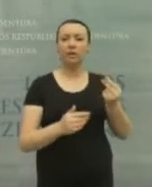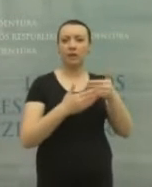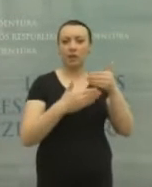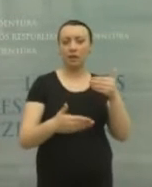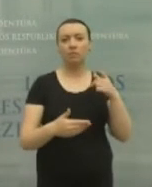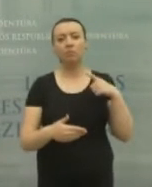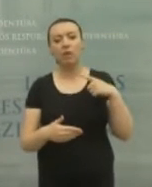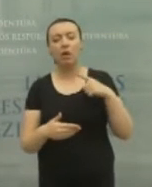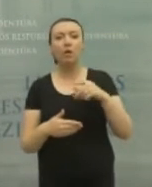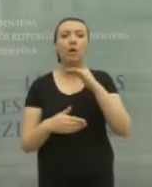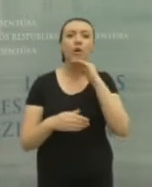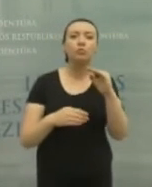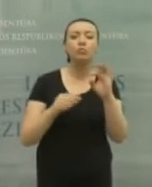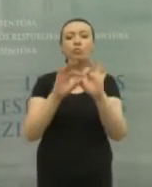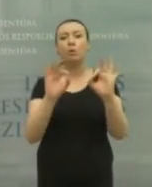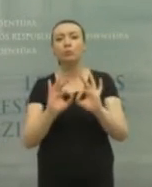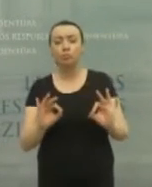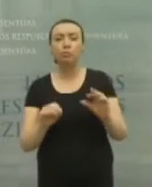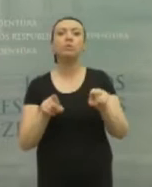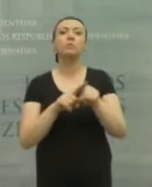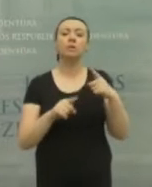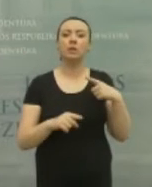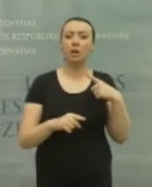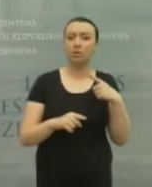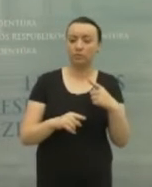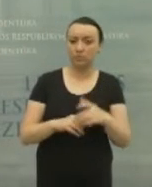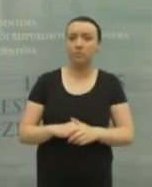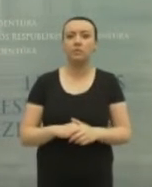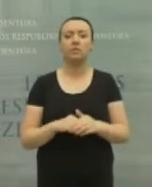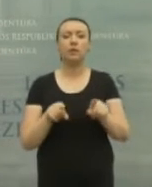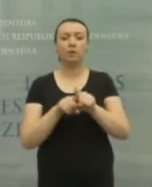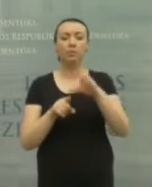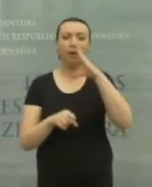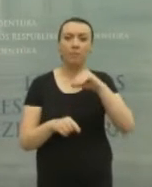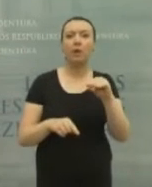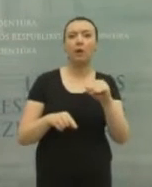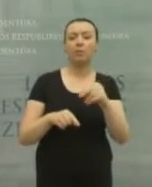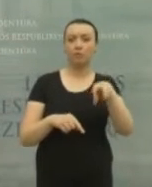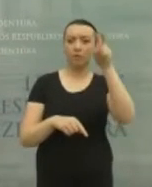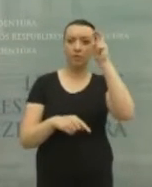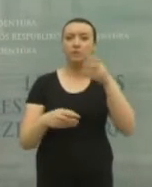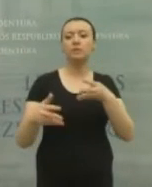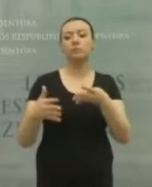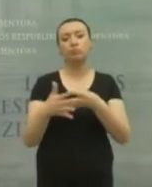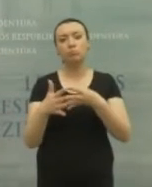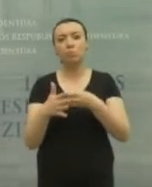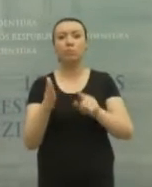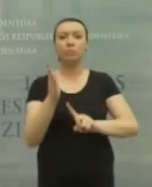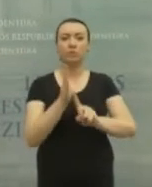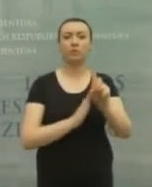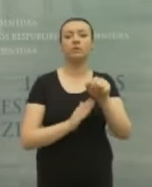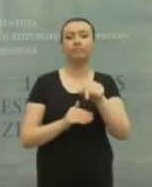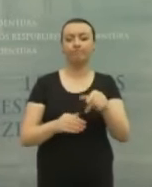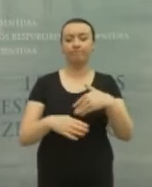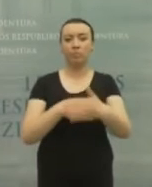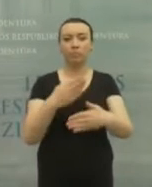laukdamas konkrečių nurodymų ir laukdamas pirmiausia to vadybinio gebėjimo valdžiaus institucijų pradėti